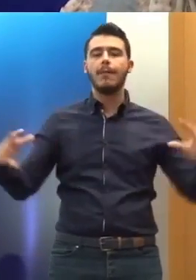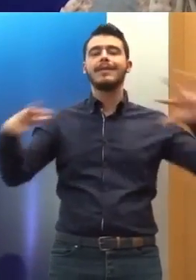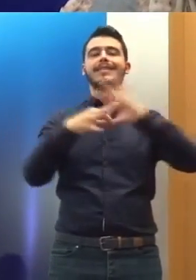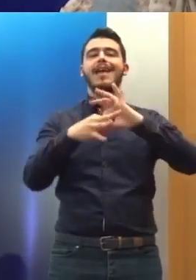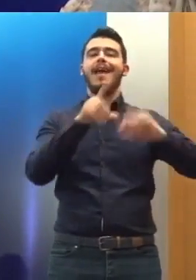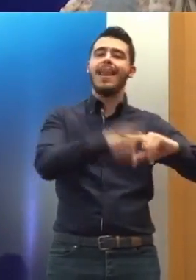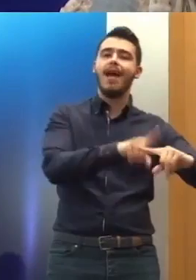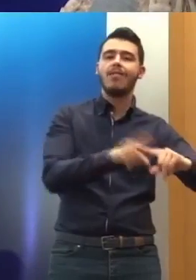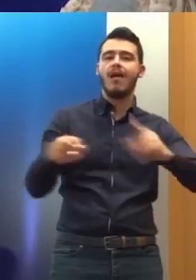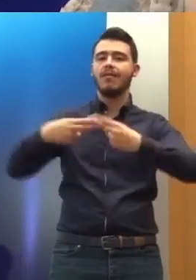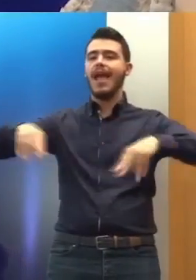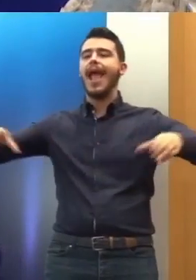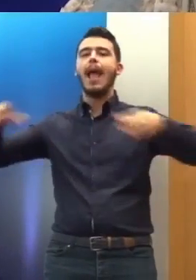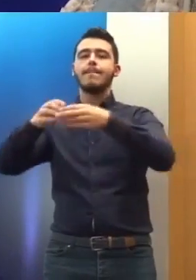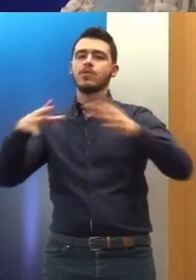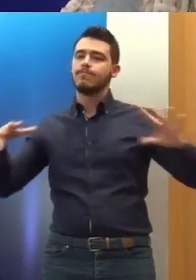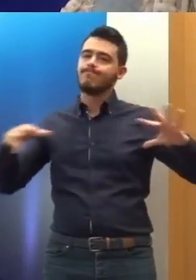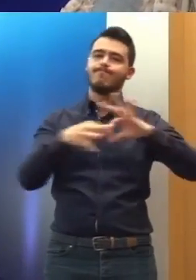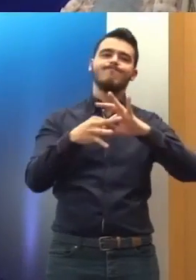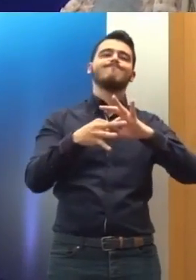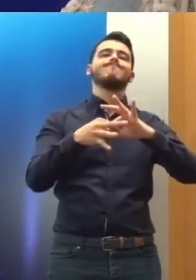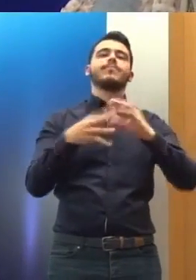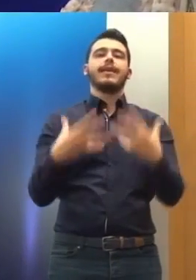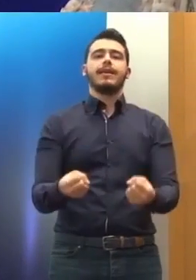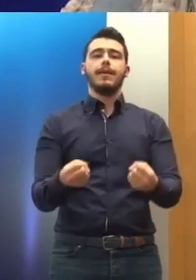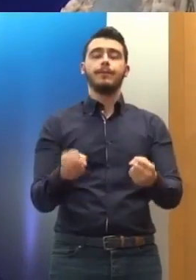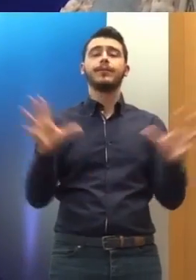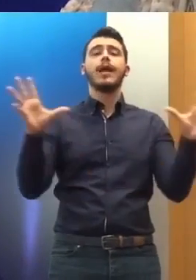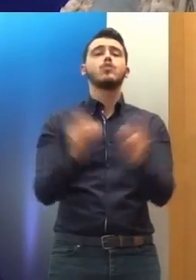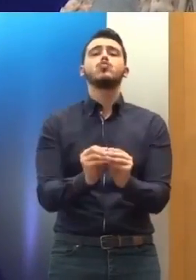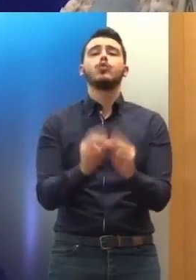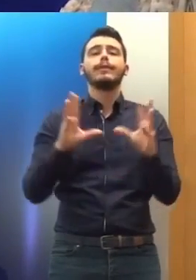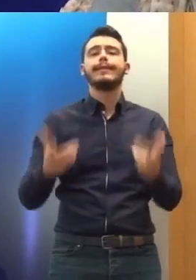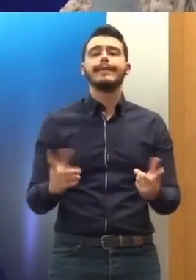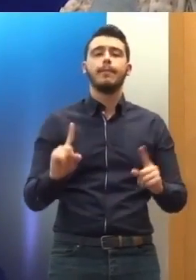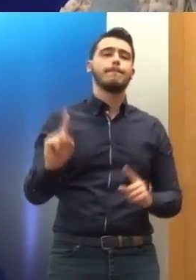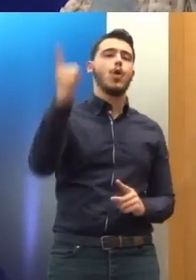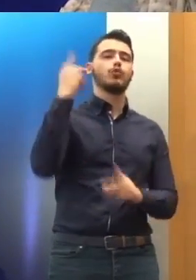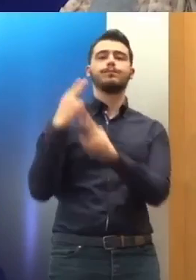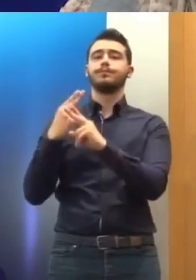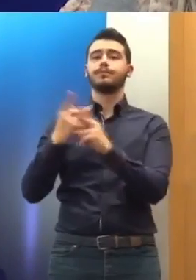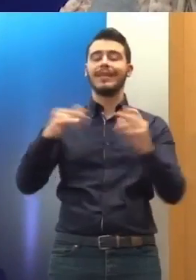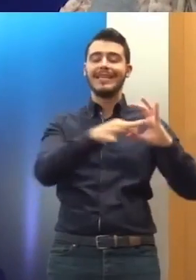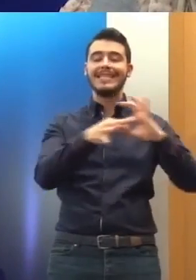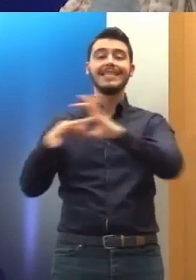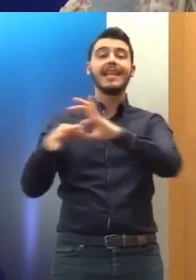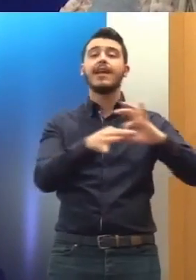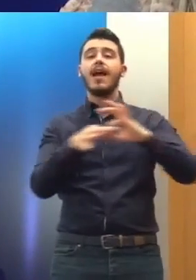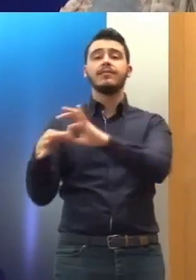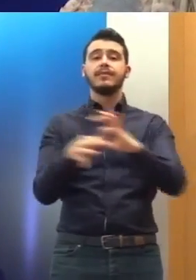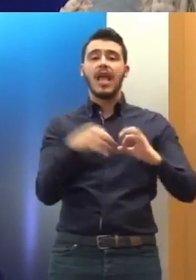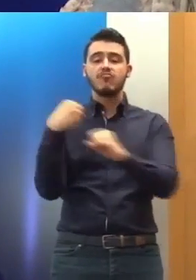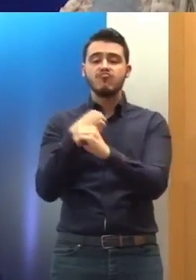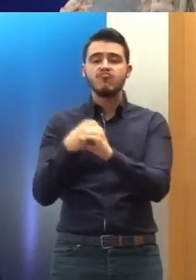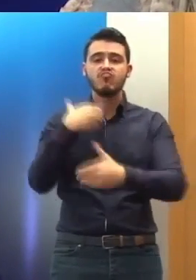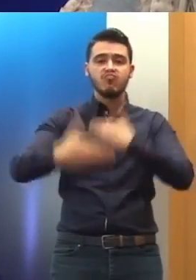Επιτροπή πολύ στενό. Ένα πρώτο θέμα αφορά στη συνεργασία με την Επιτροπή, οι σχέσεις,